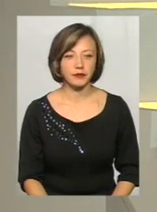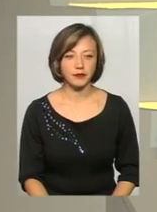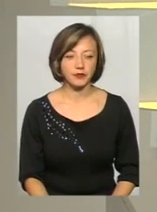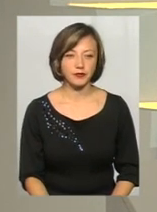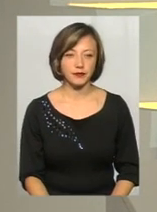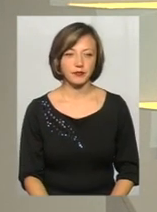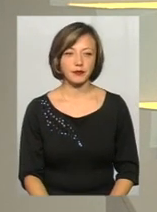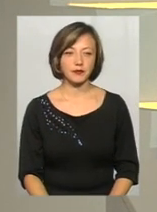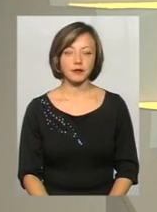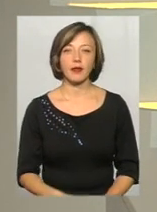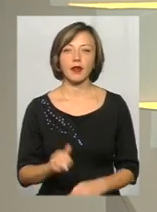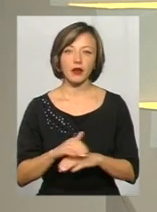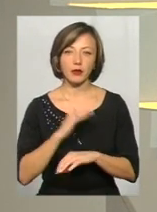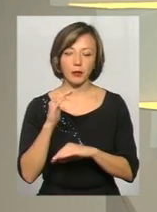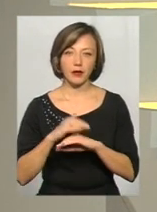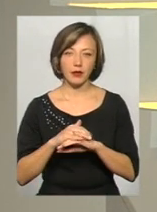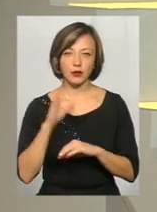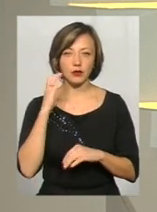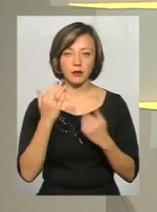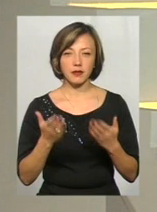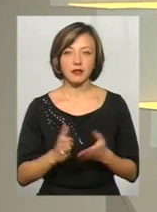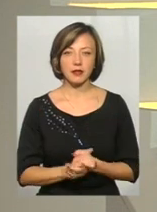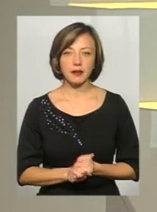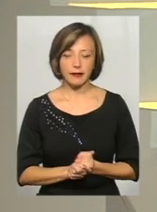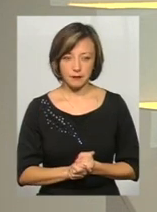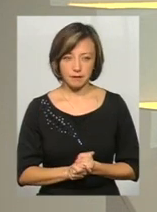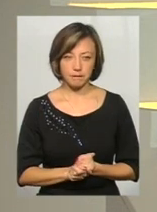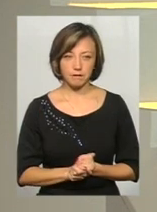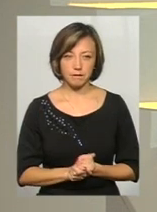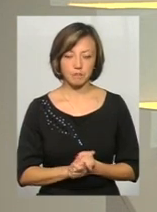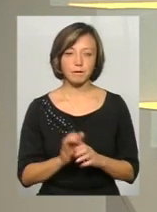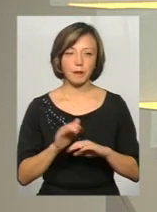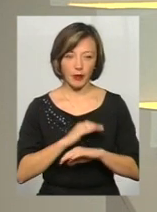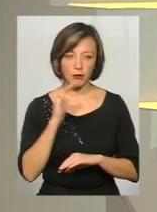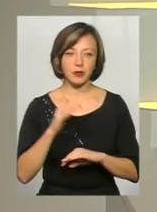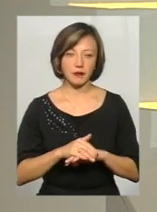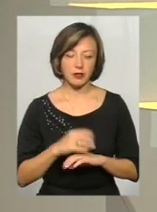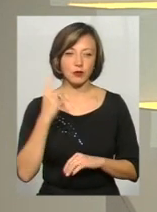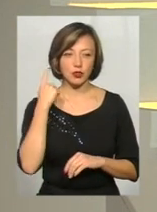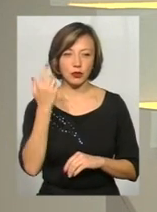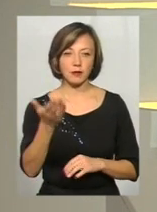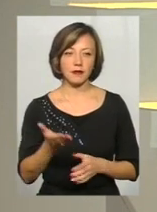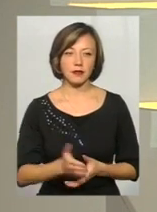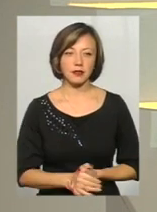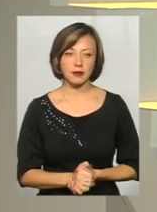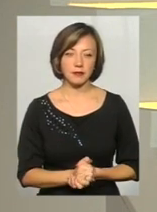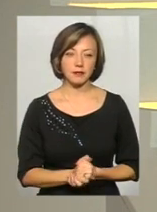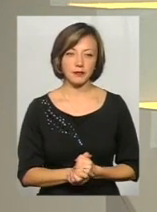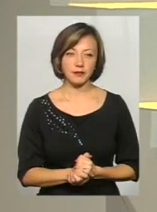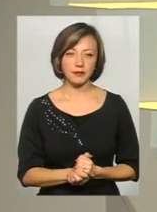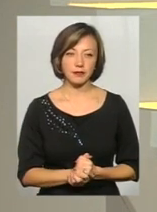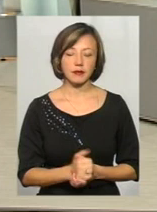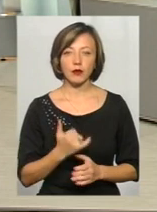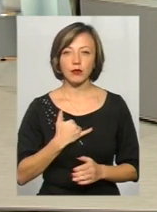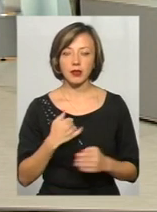Добрий вечір. Алло, слухаємо вас. Добрий вечір. Добрий вечір. Алло. Ми вас чуємо. У мене